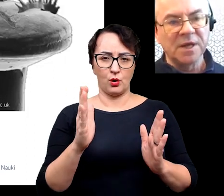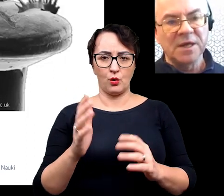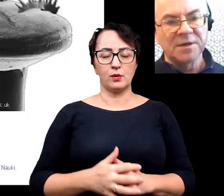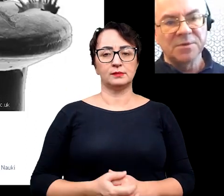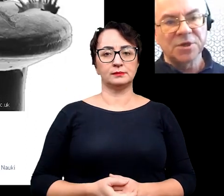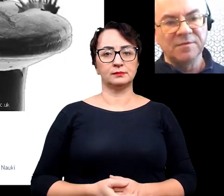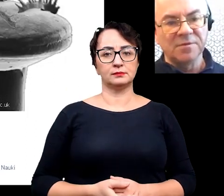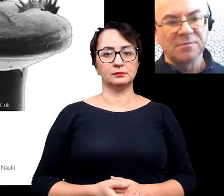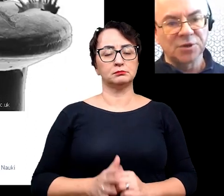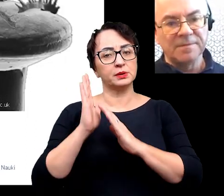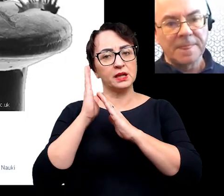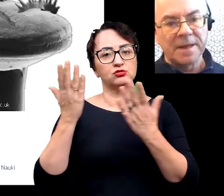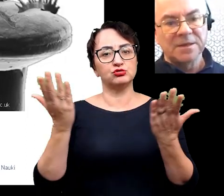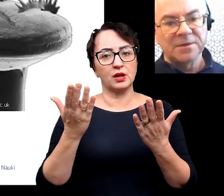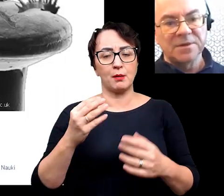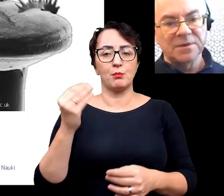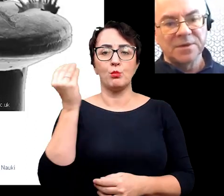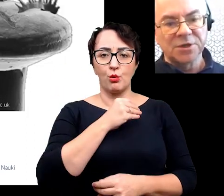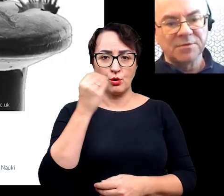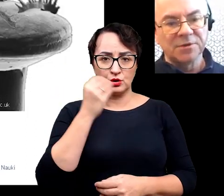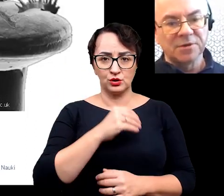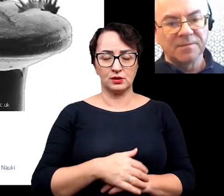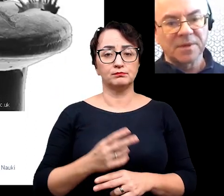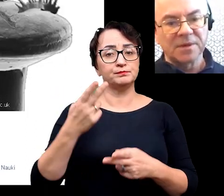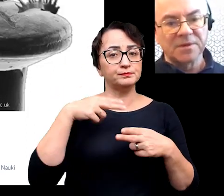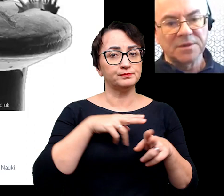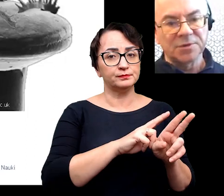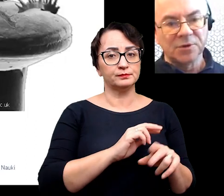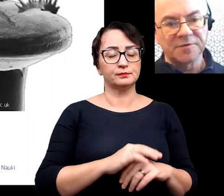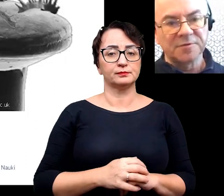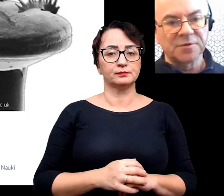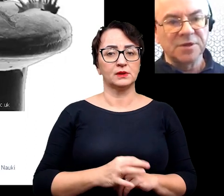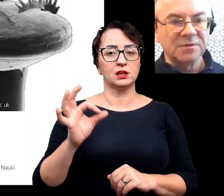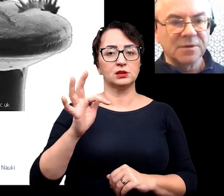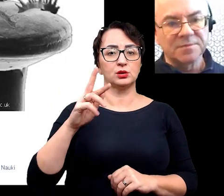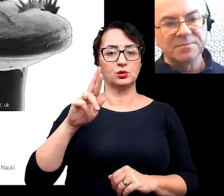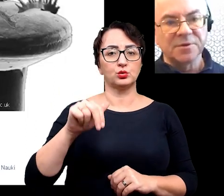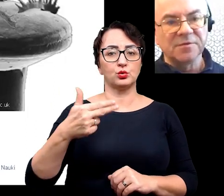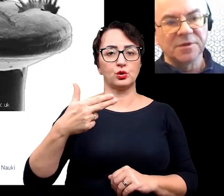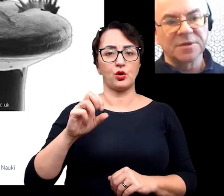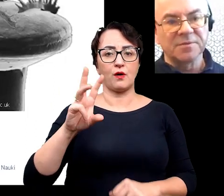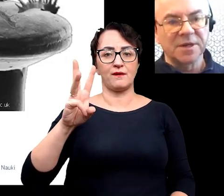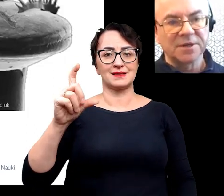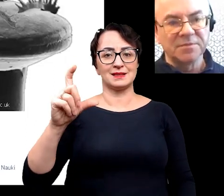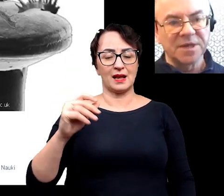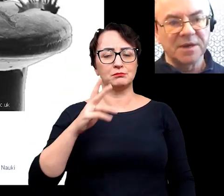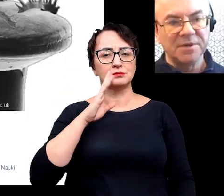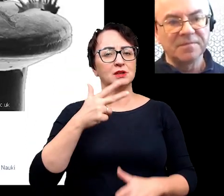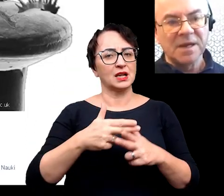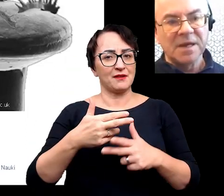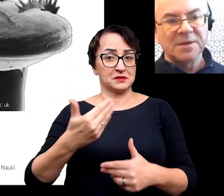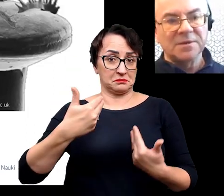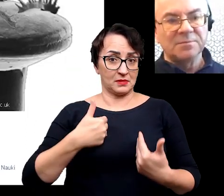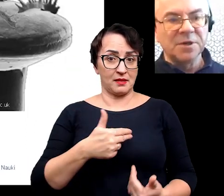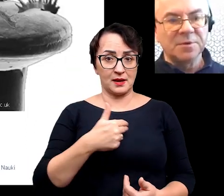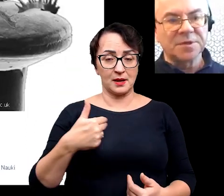cm. zamieszkiwały morza, należały do strunowców, czyli pokrewnione są jak gdyby z